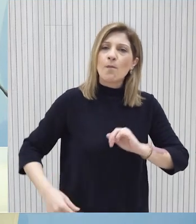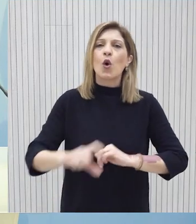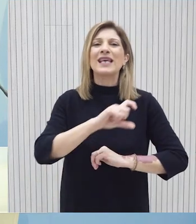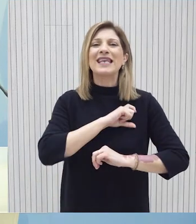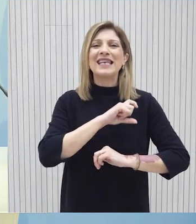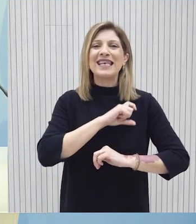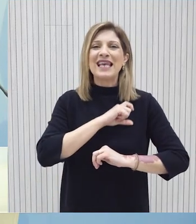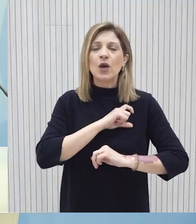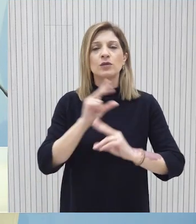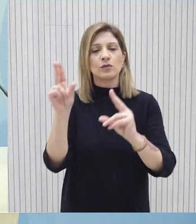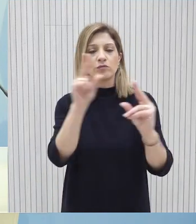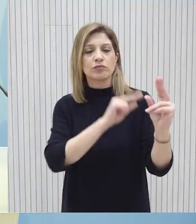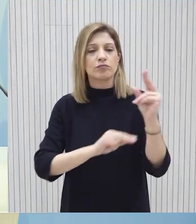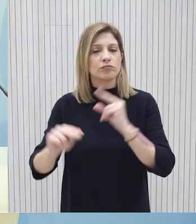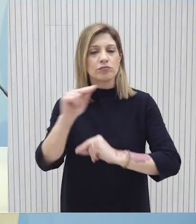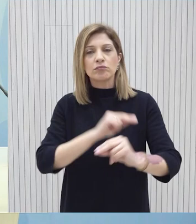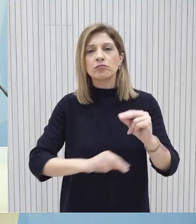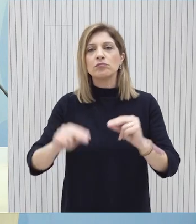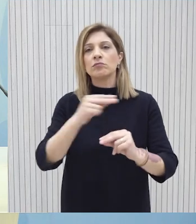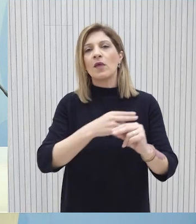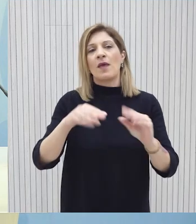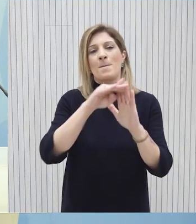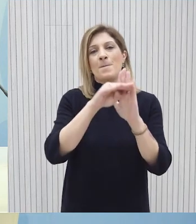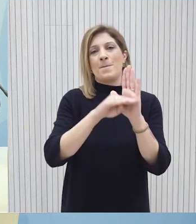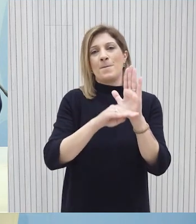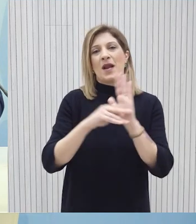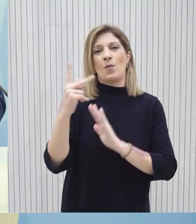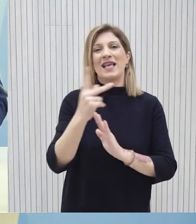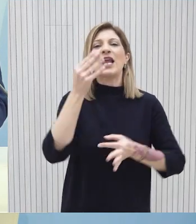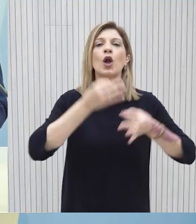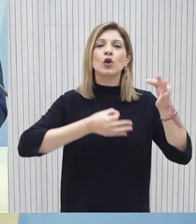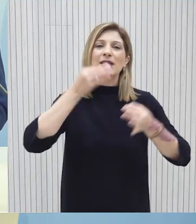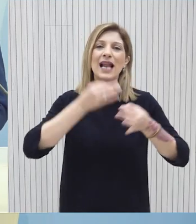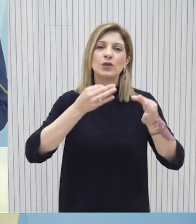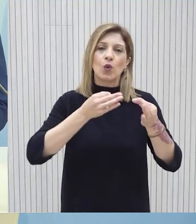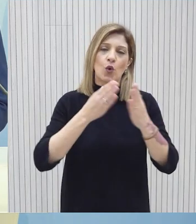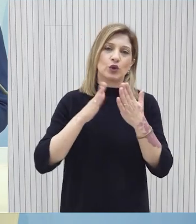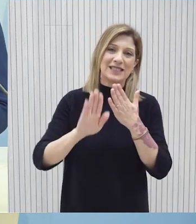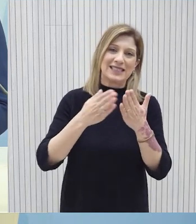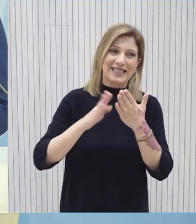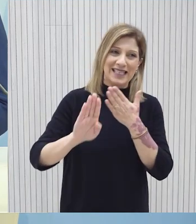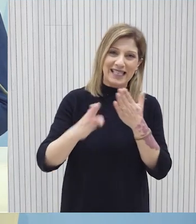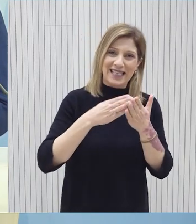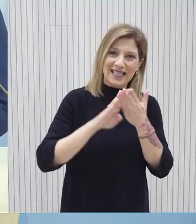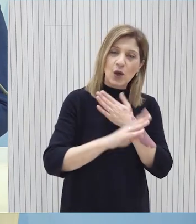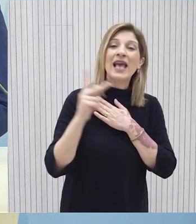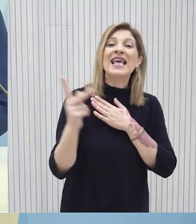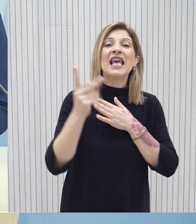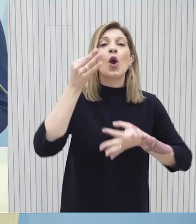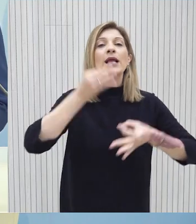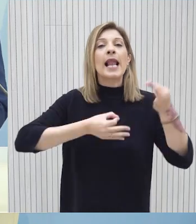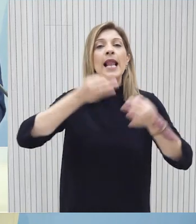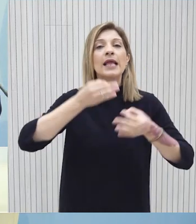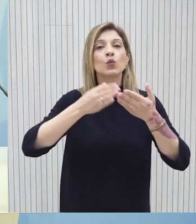όπου έτυχαν ενημέρωσεις για την παγκύπρια επέκταση του προγράμματος του Κοινωνικού Λειτουργού της Γειτονιάς Ο θεσμός του Κοινωνικού Λειτουργού της